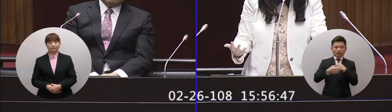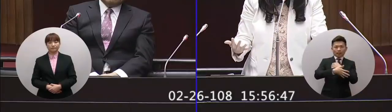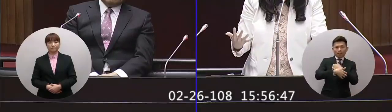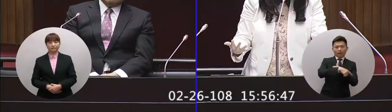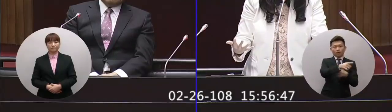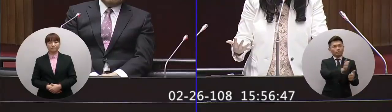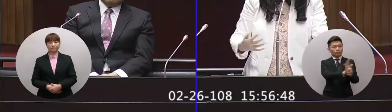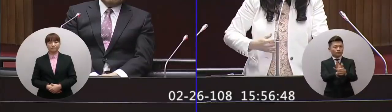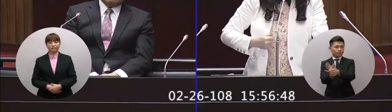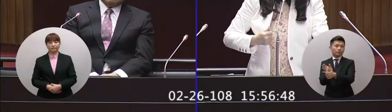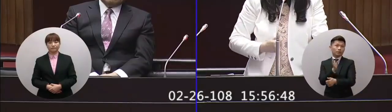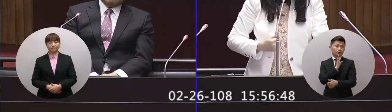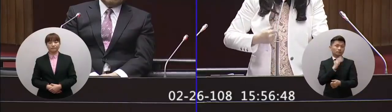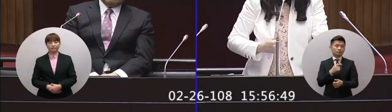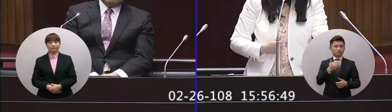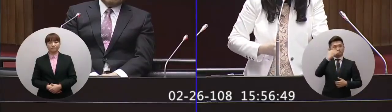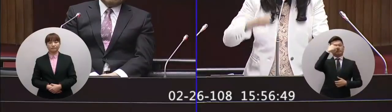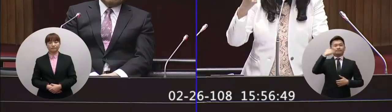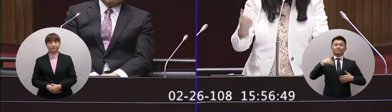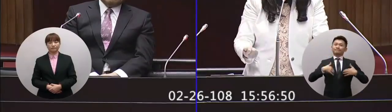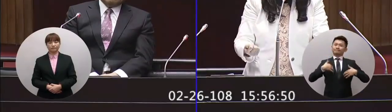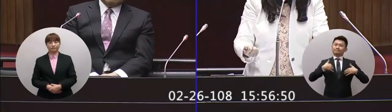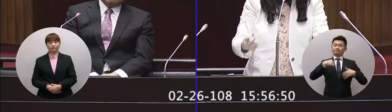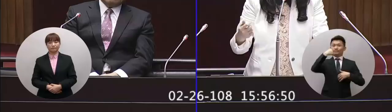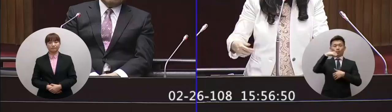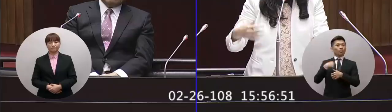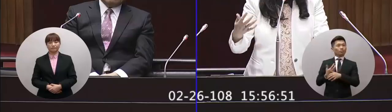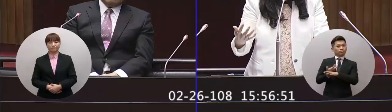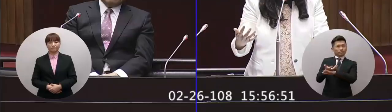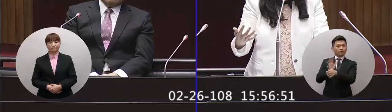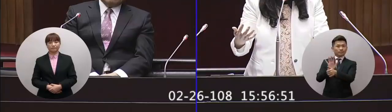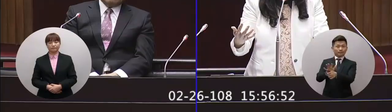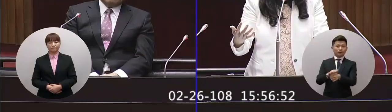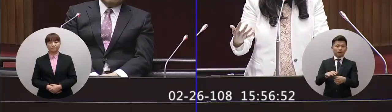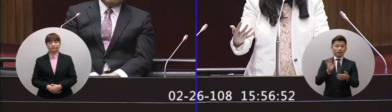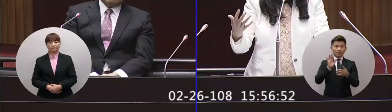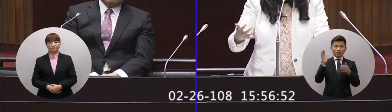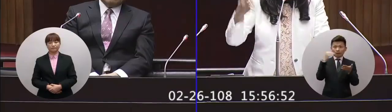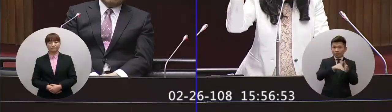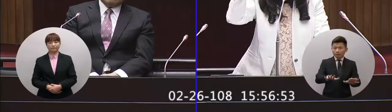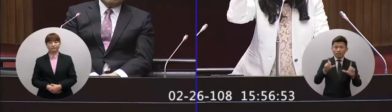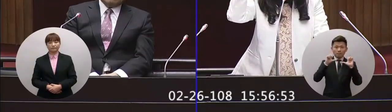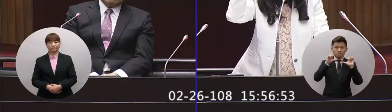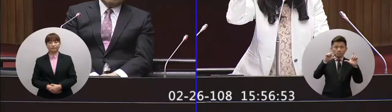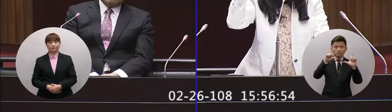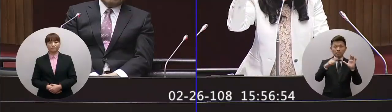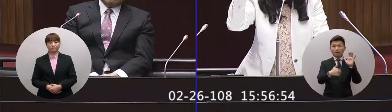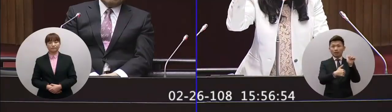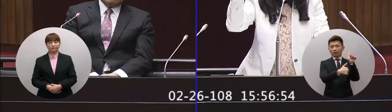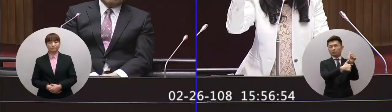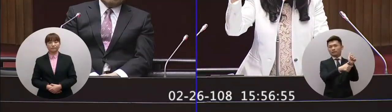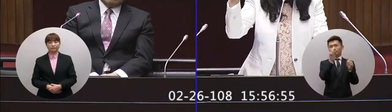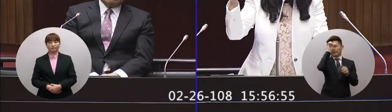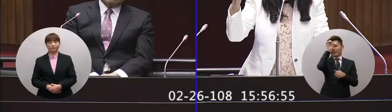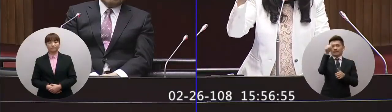的服務的工作本來是很驕傲很開心為台灣在服務但是現在出來以後呢這些人通通被貼上附水組